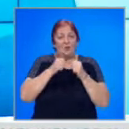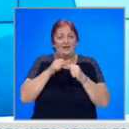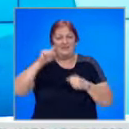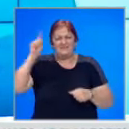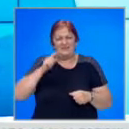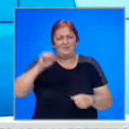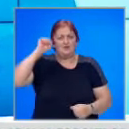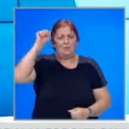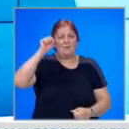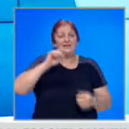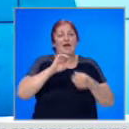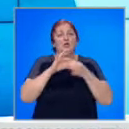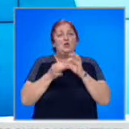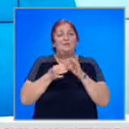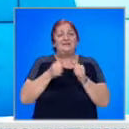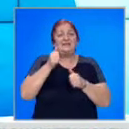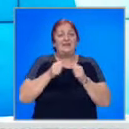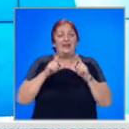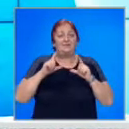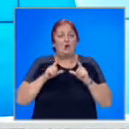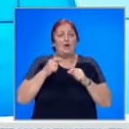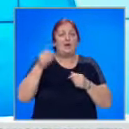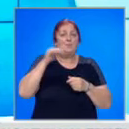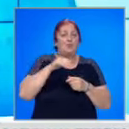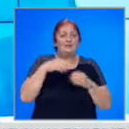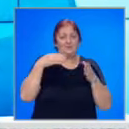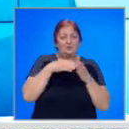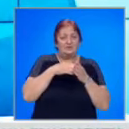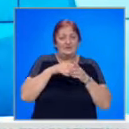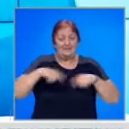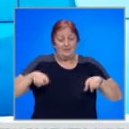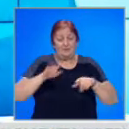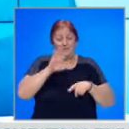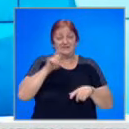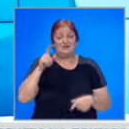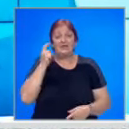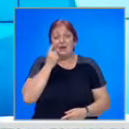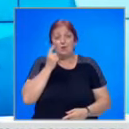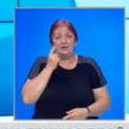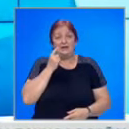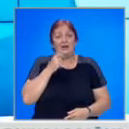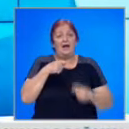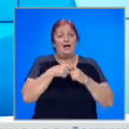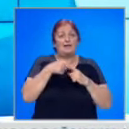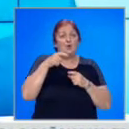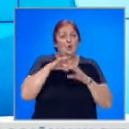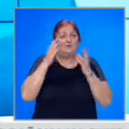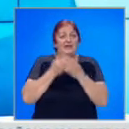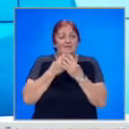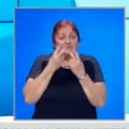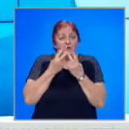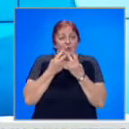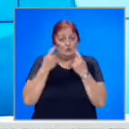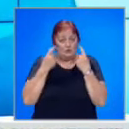борбата с светкавишна победа на Олимпийските игри в Токио. И повали саперничката си на тъпиха за 56 секунди. Калин Гугов